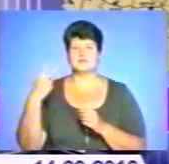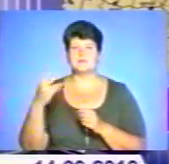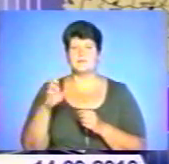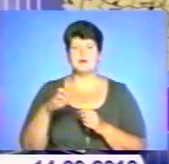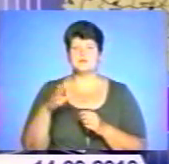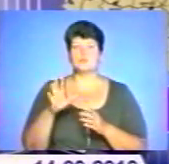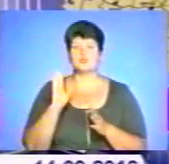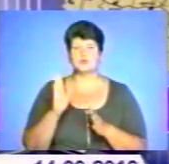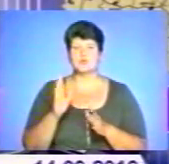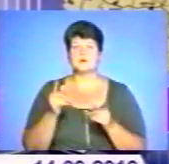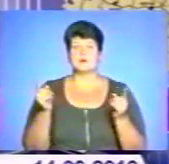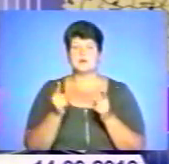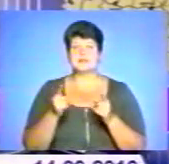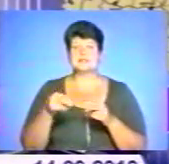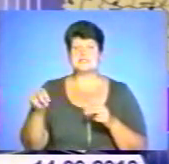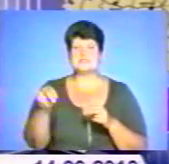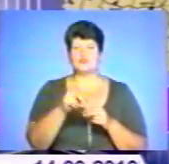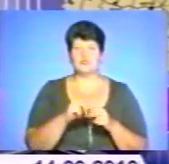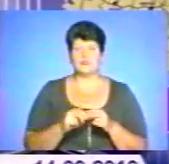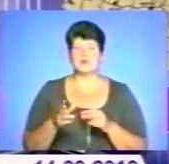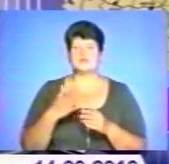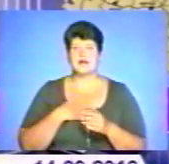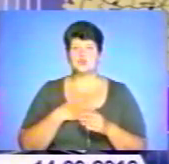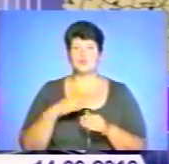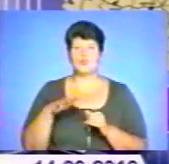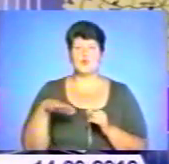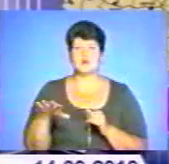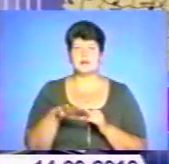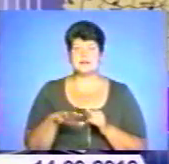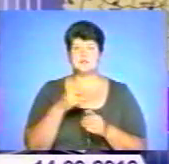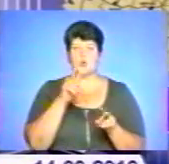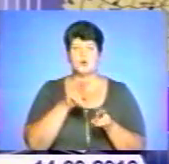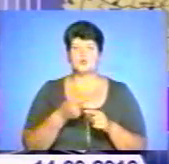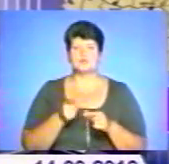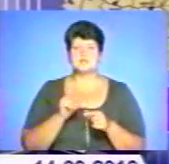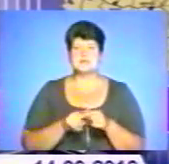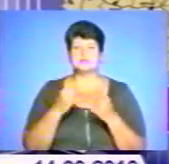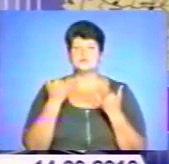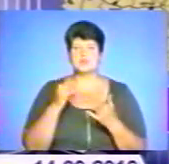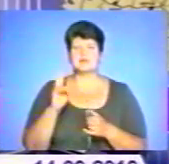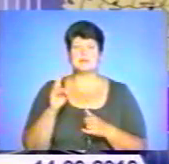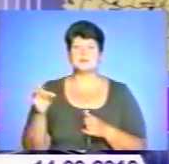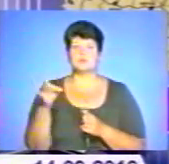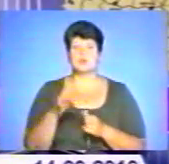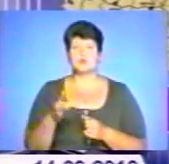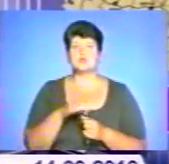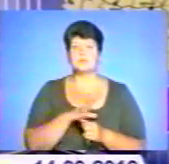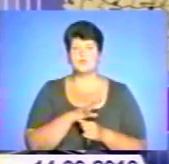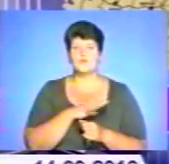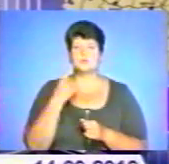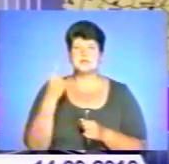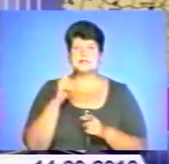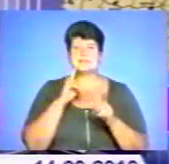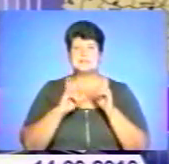тривають оптимальні строки сівби озимих зернових в нашому краї. З огляду на це, сьогодні у Кременецькому районі відбувся обласний